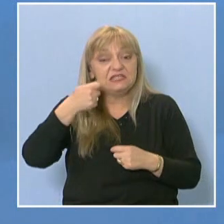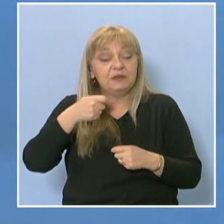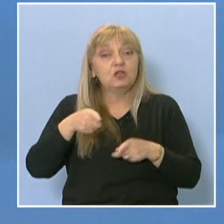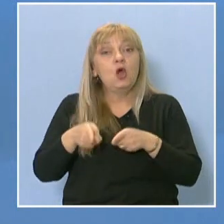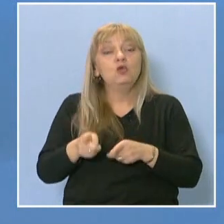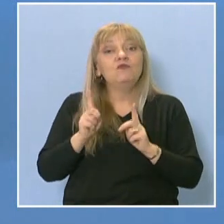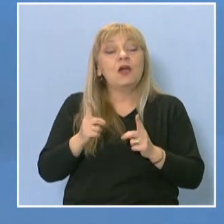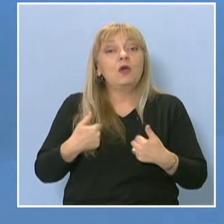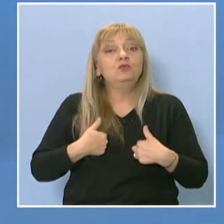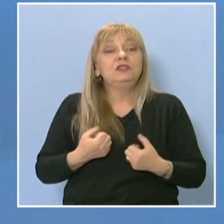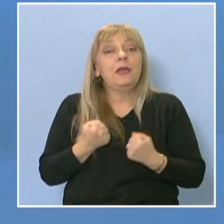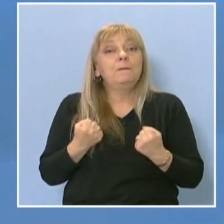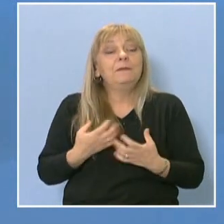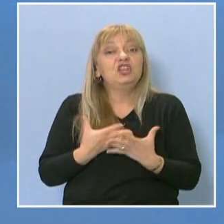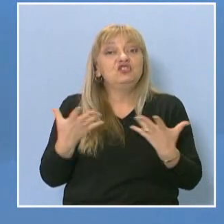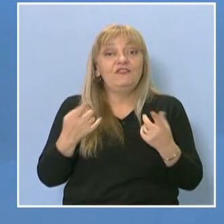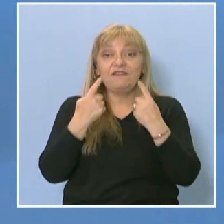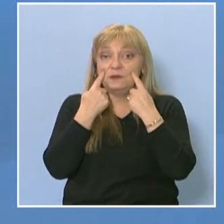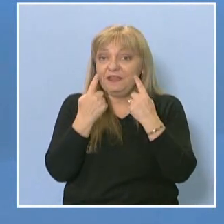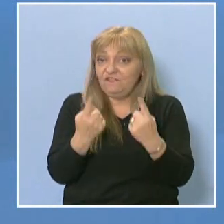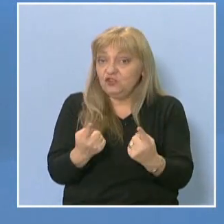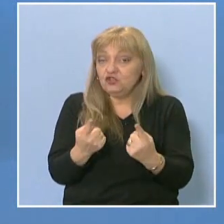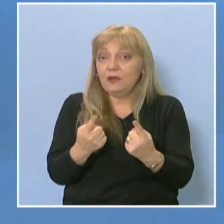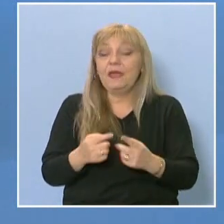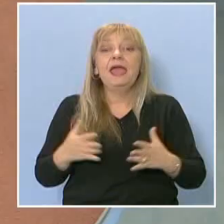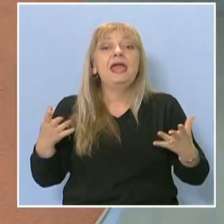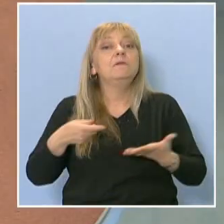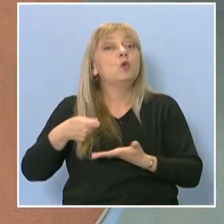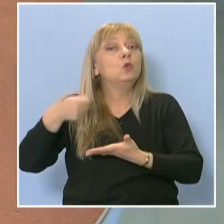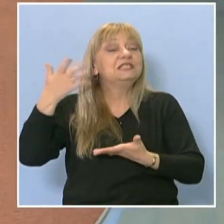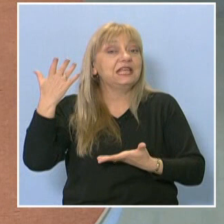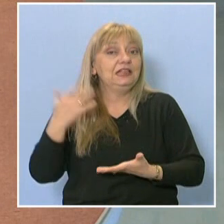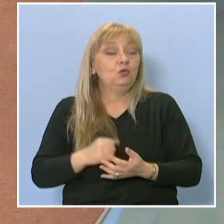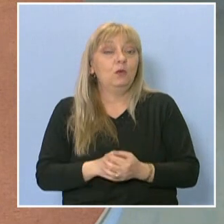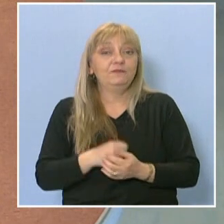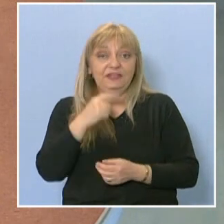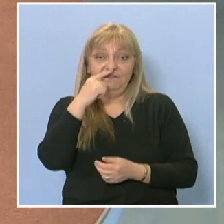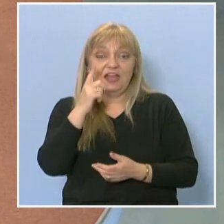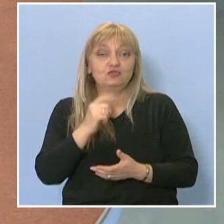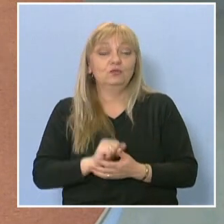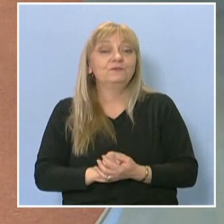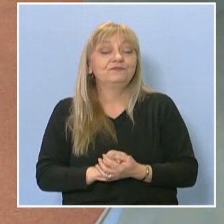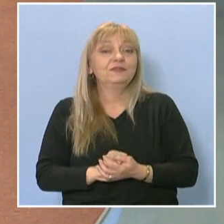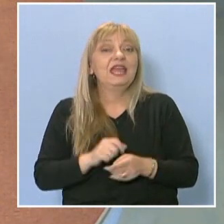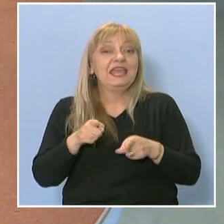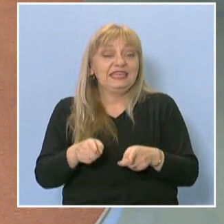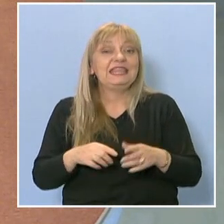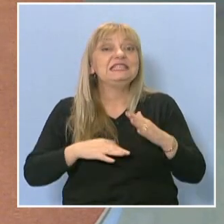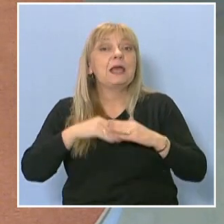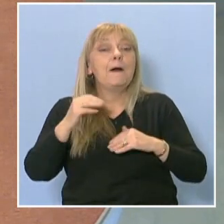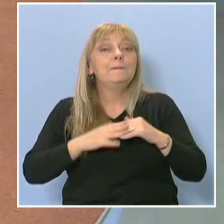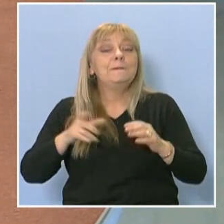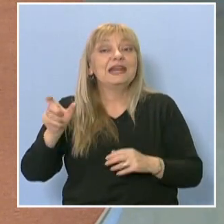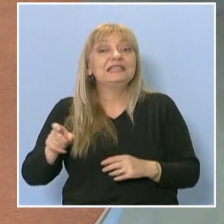преживяваме и виждаме, е много ценно. И тези практици точно ни дават